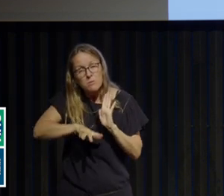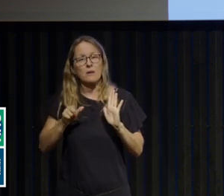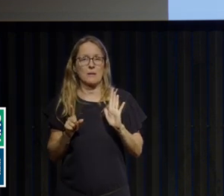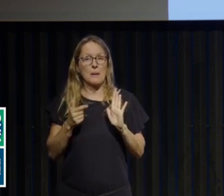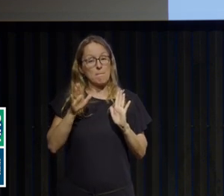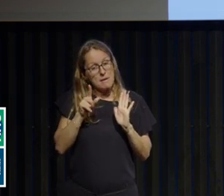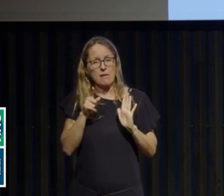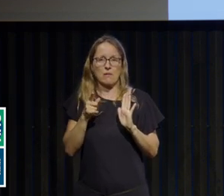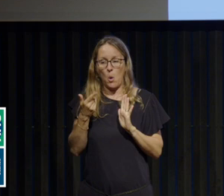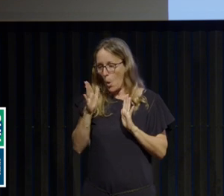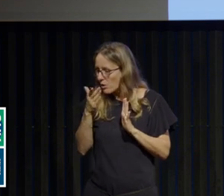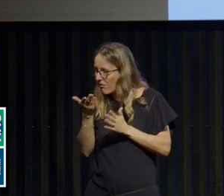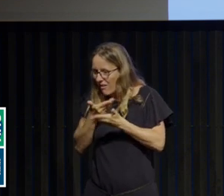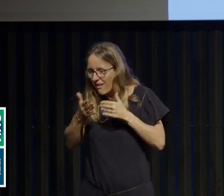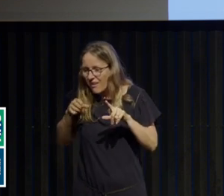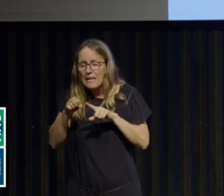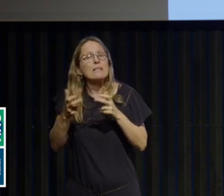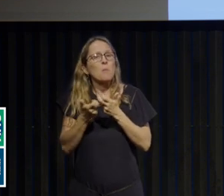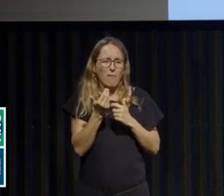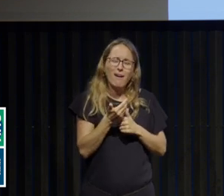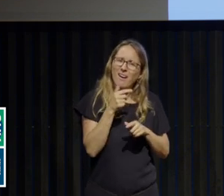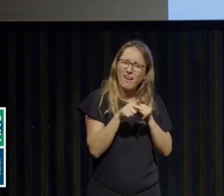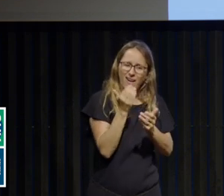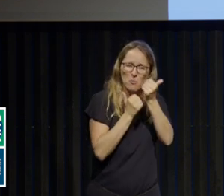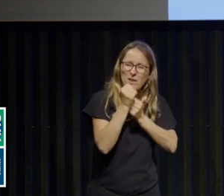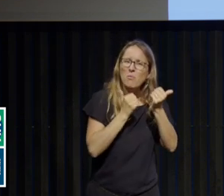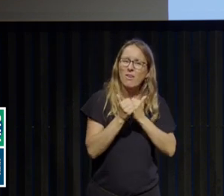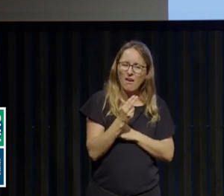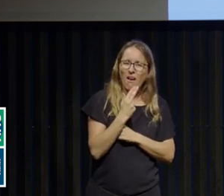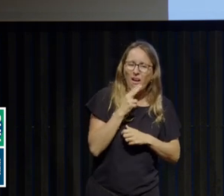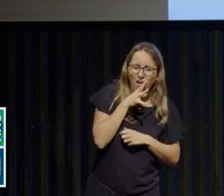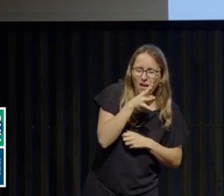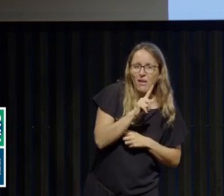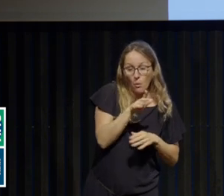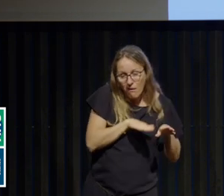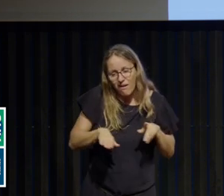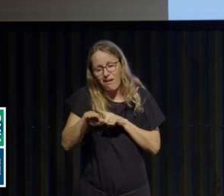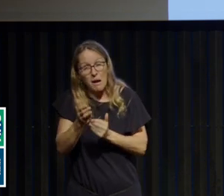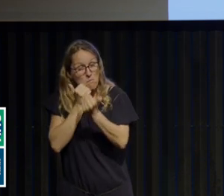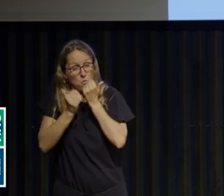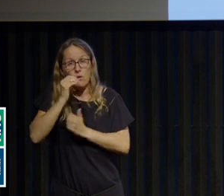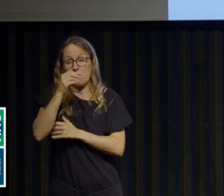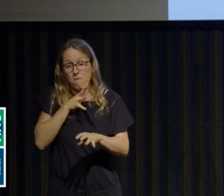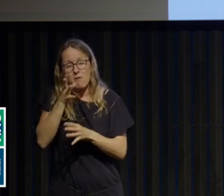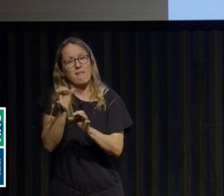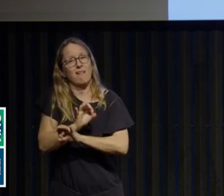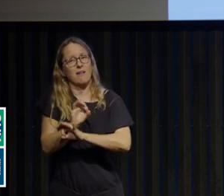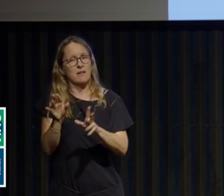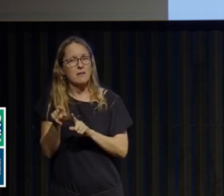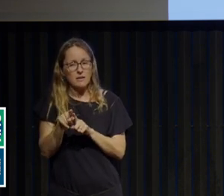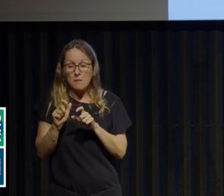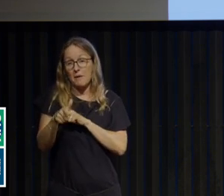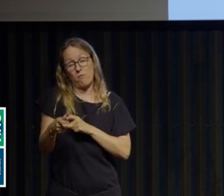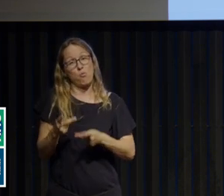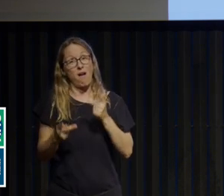compensatoire qu'on trouve dans la boulimie, avec comme conséquence là cette fois, une prise de poids et ses conséquences somatiques et puis